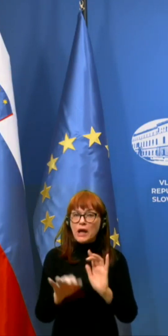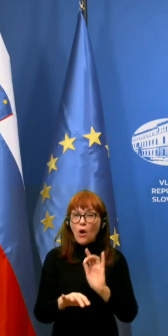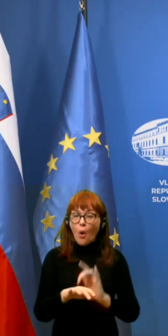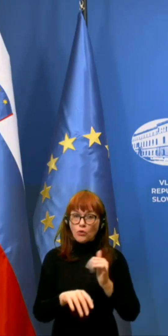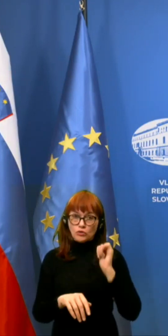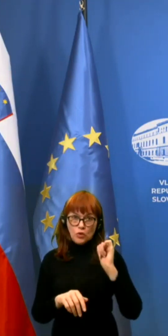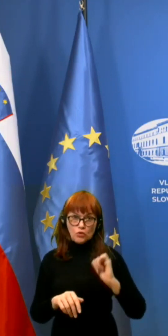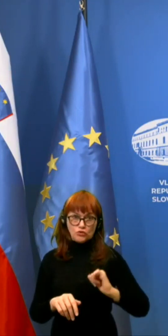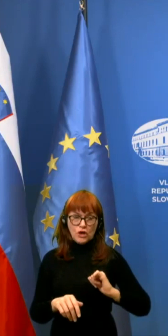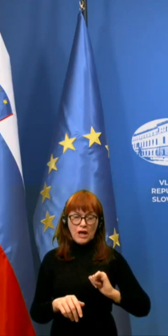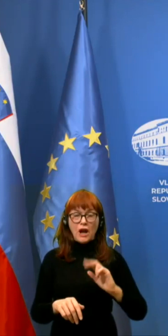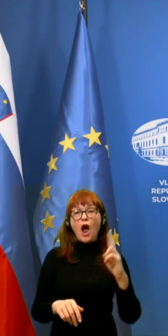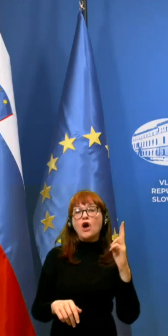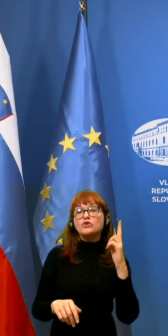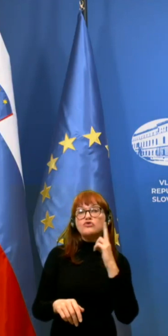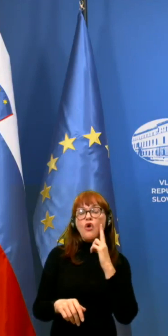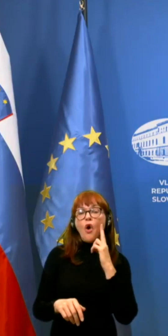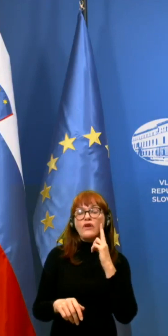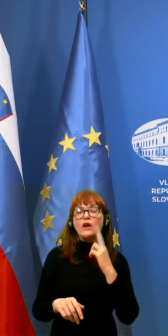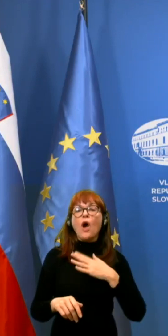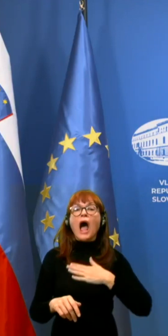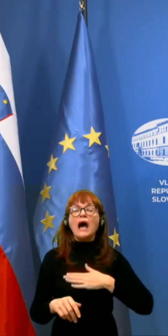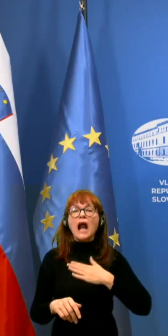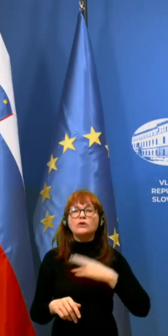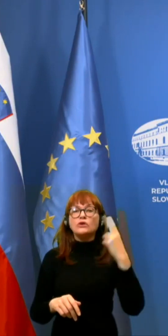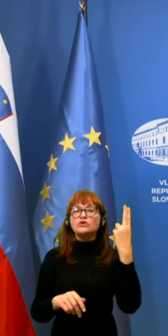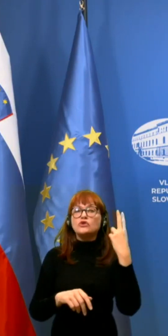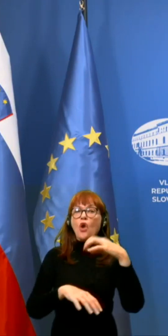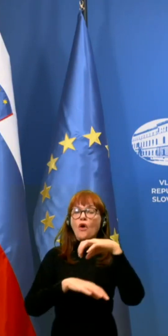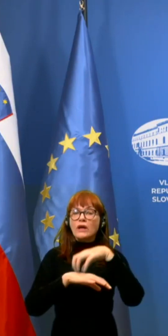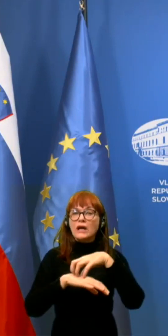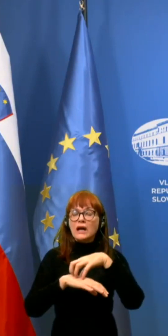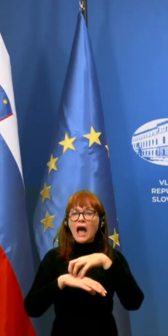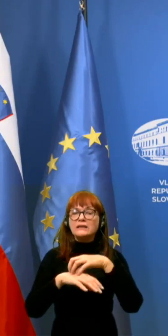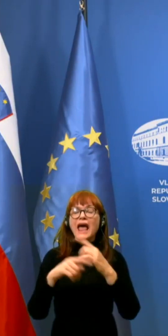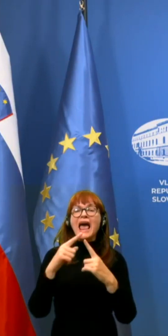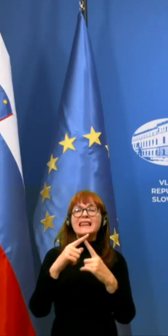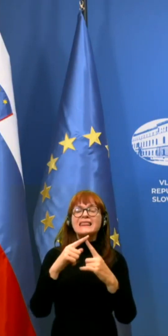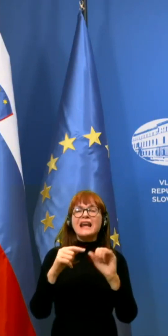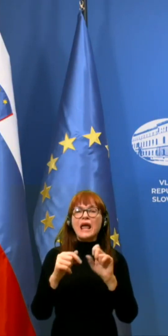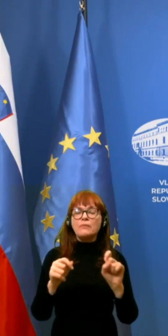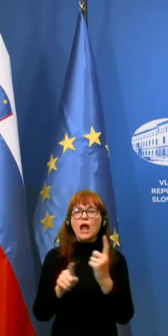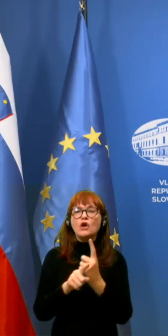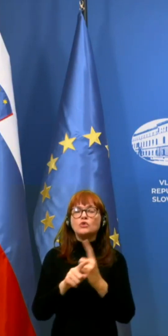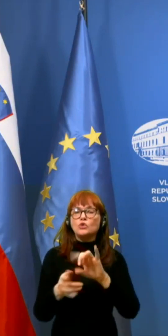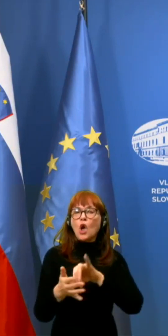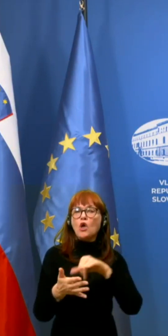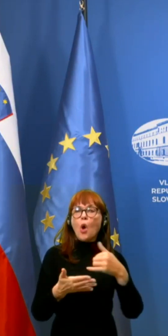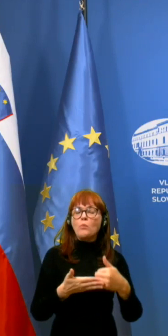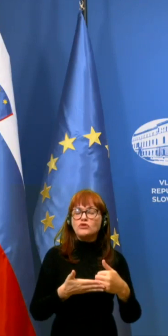včeraj, v Škofijelokji, v Radovlici, v Slovengracu, v Trebnjem in tudi v Domžalah.